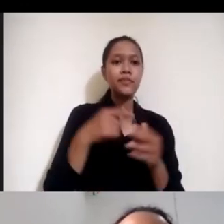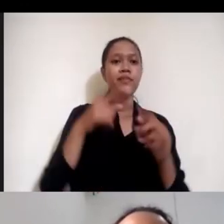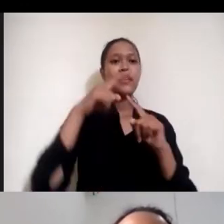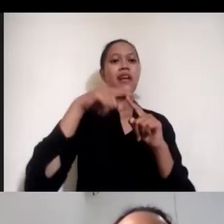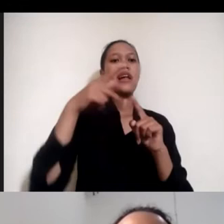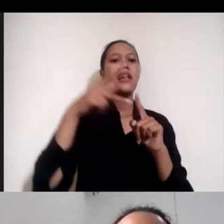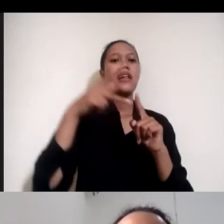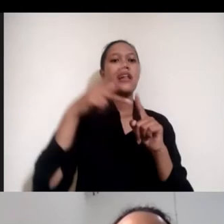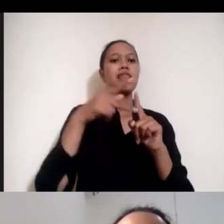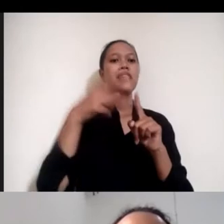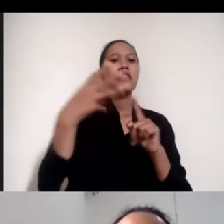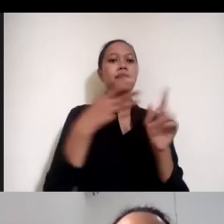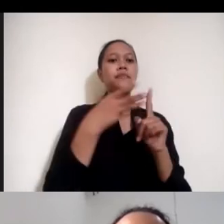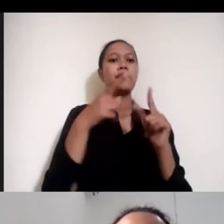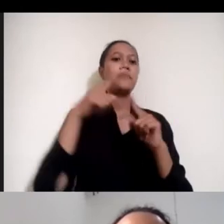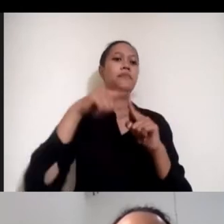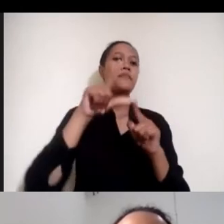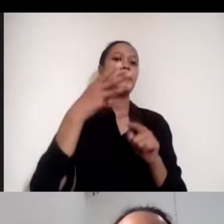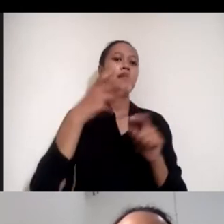kemudian count